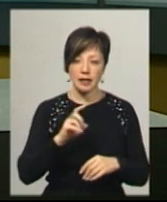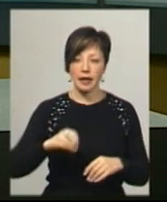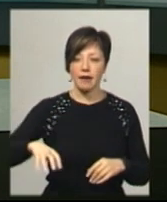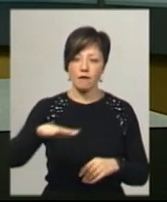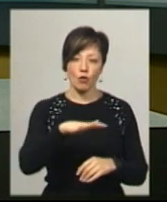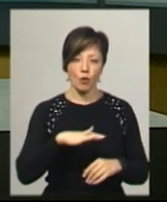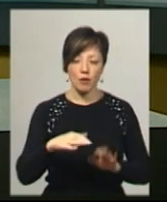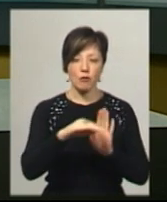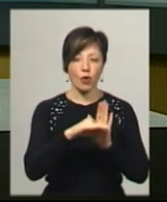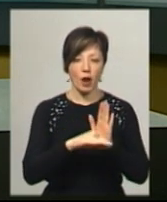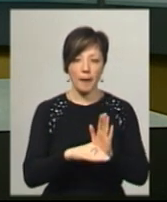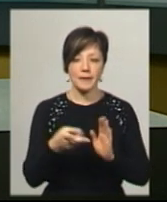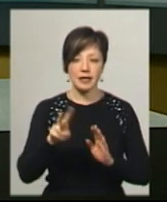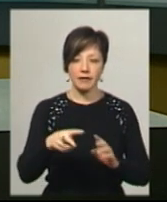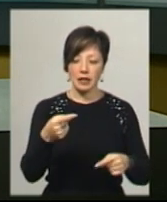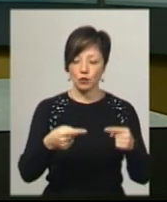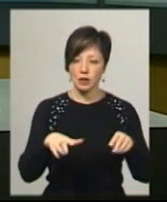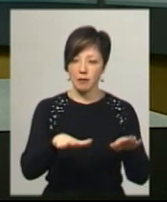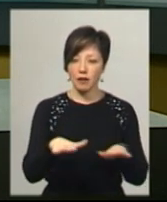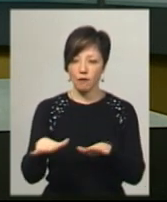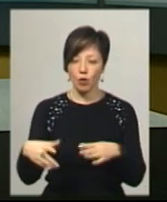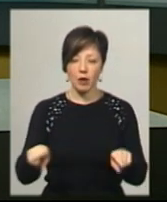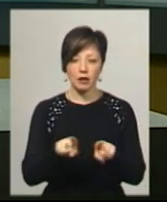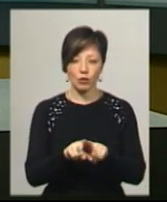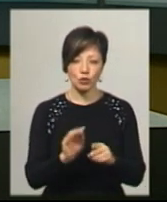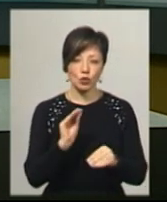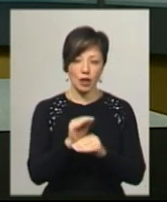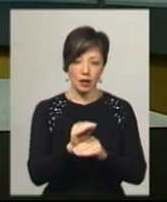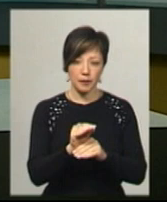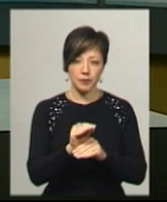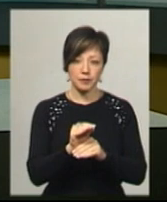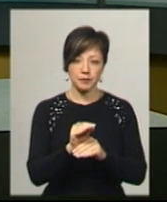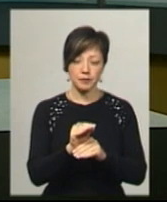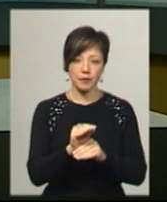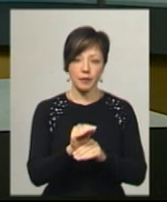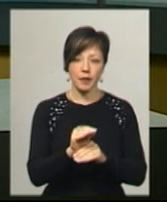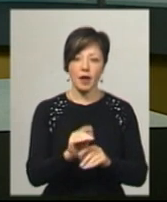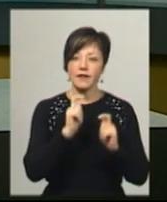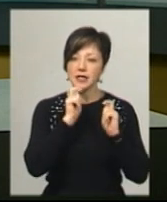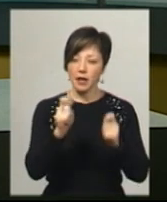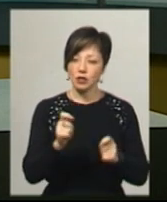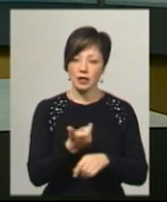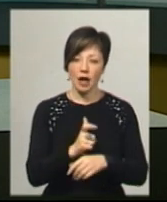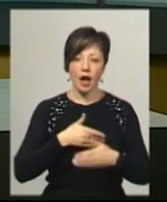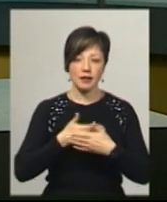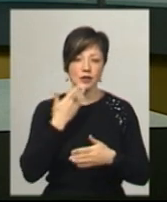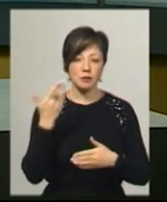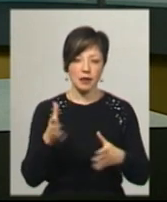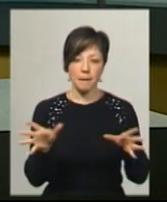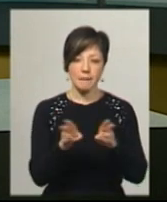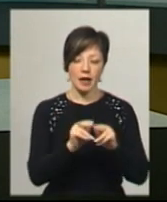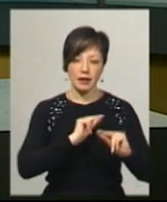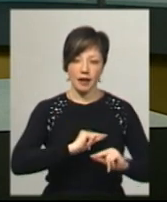Європи. У програмі дві дискусійні платформи. А також, додає Аліна Скоромохова, відзначення найактивніших спікерок і партнерів